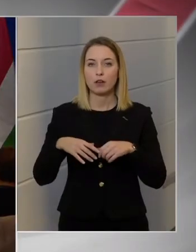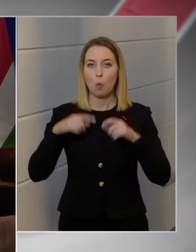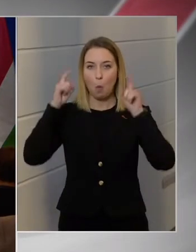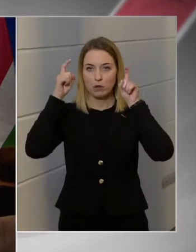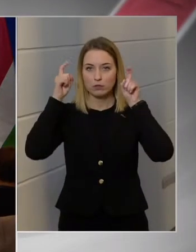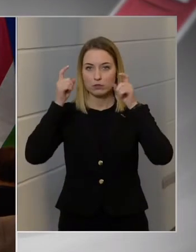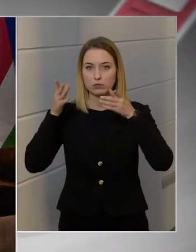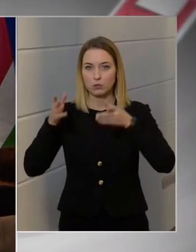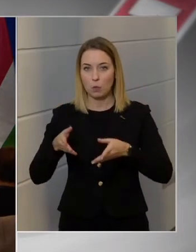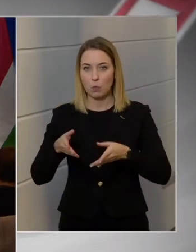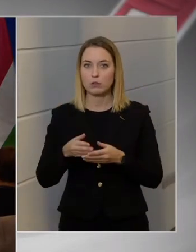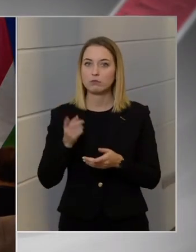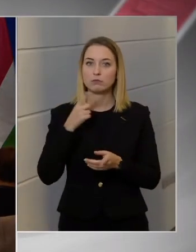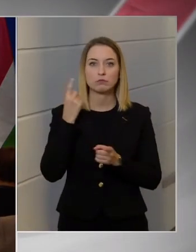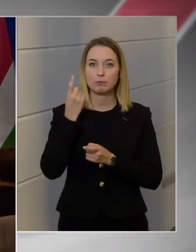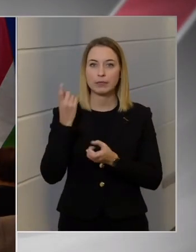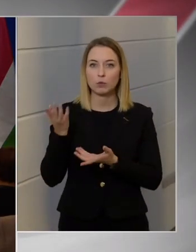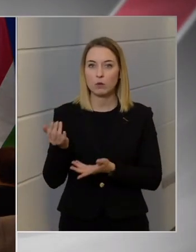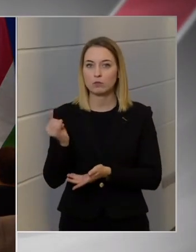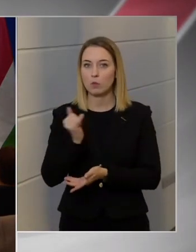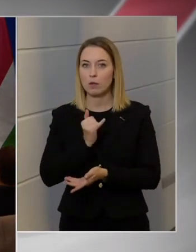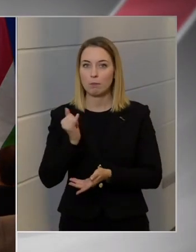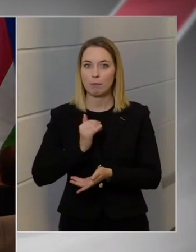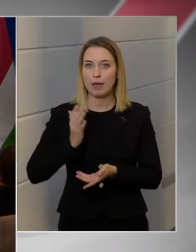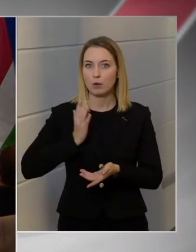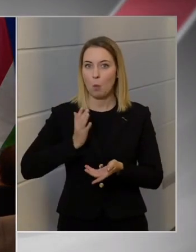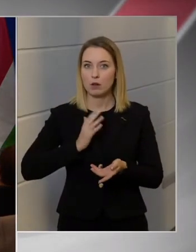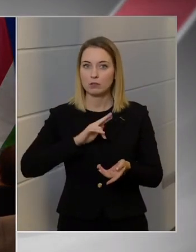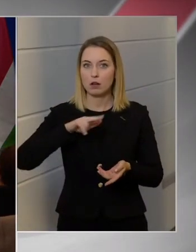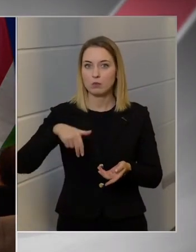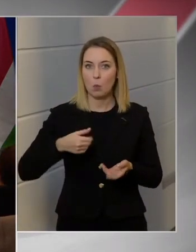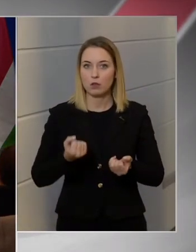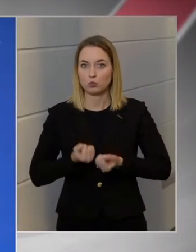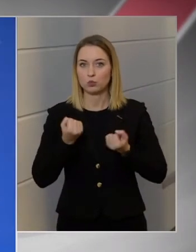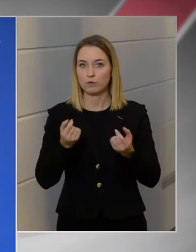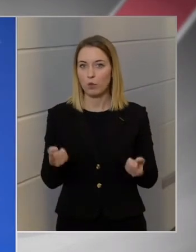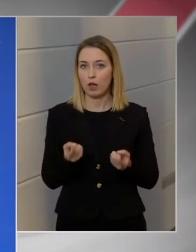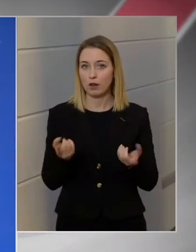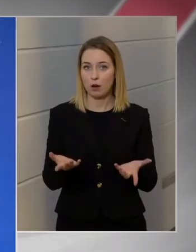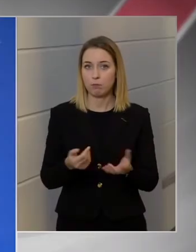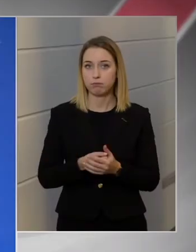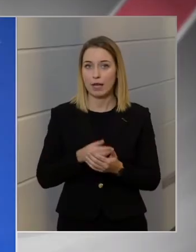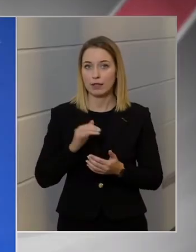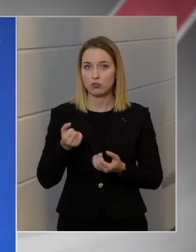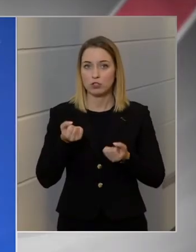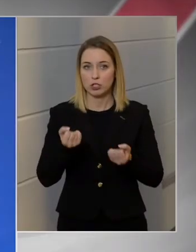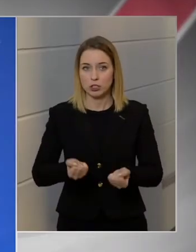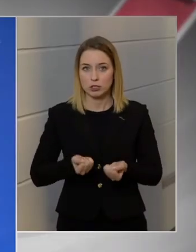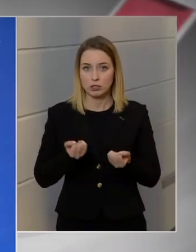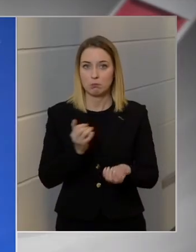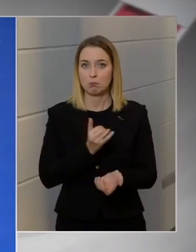Ennek tükrében mit gondol, melyik oldalról durul a kampány? És zajlik a hergelés.